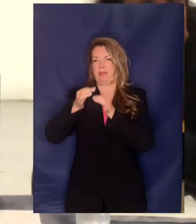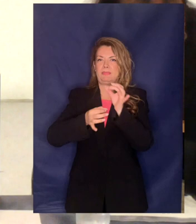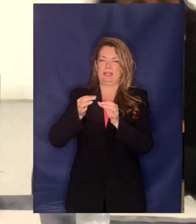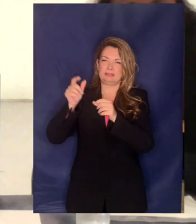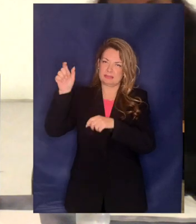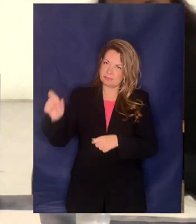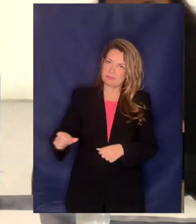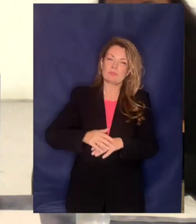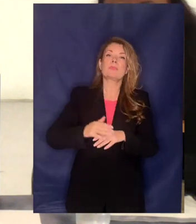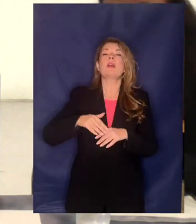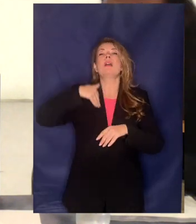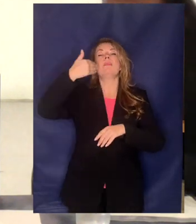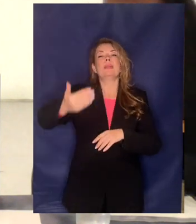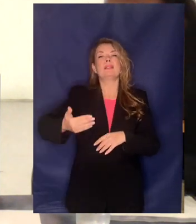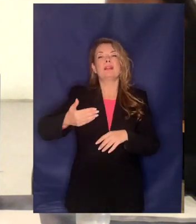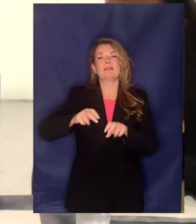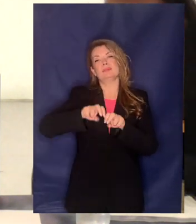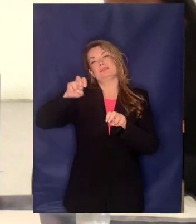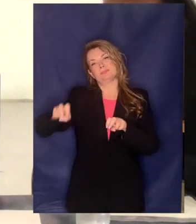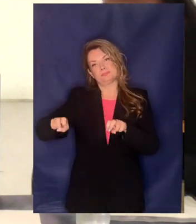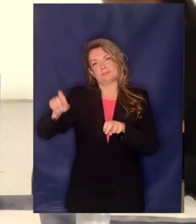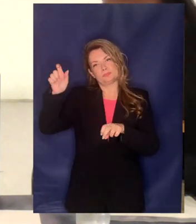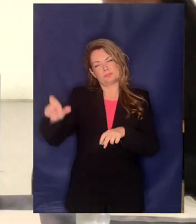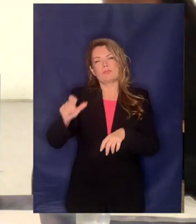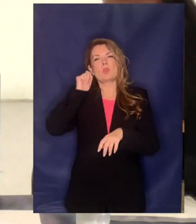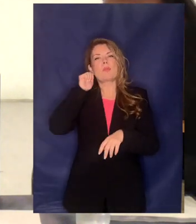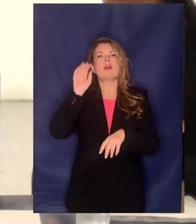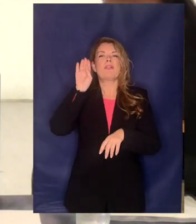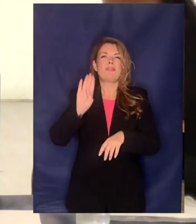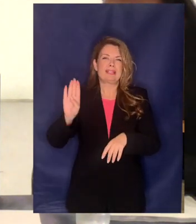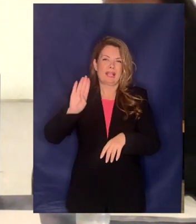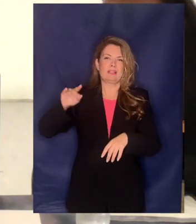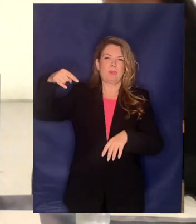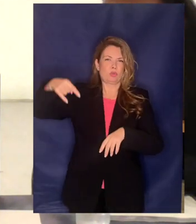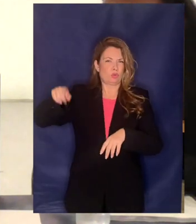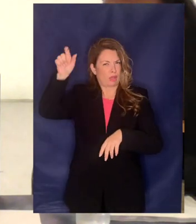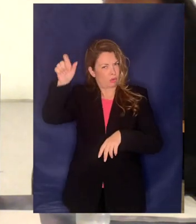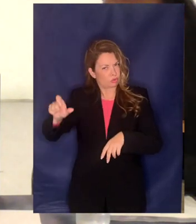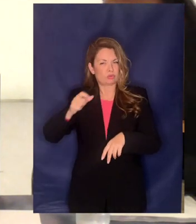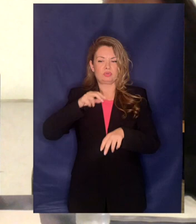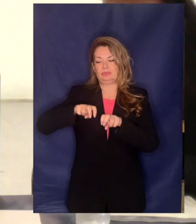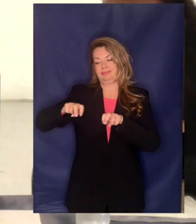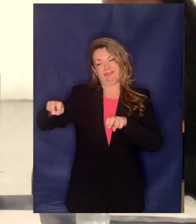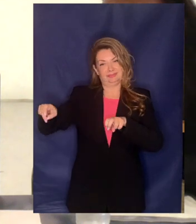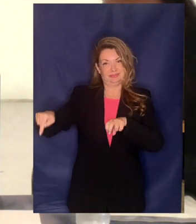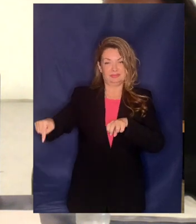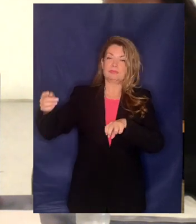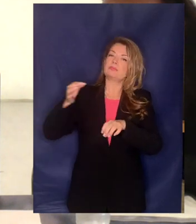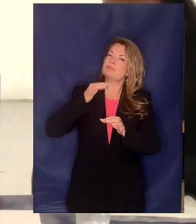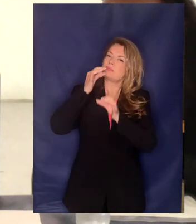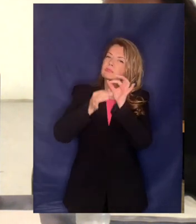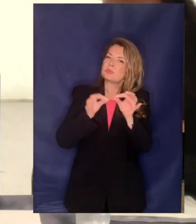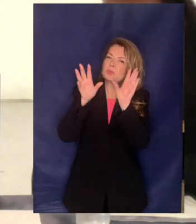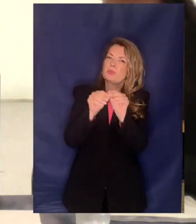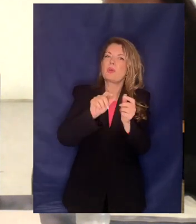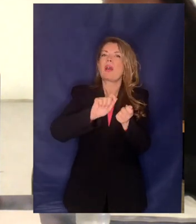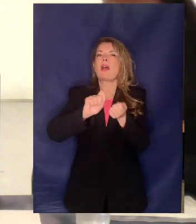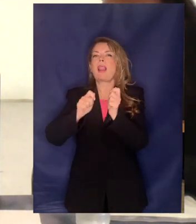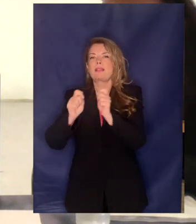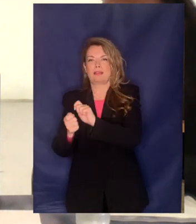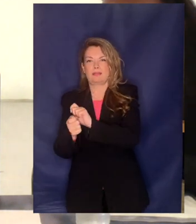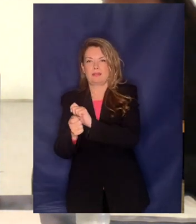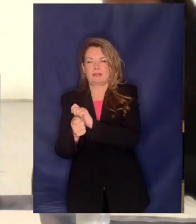μετά θα πάρει το λόγο ο Βαγγέλης ο Παναγιωτουνάκος και θα μας πει για όλες αυτές τις αλλαγές